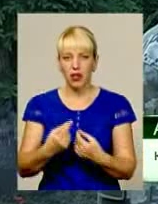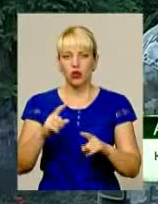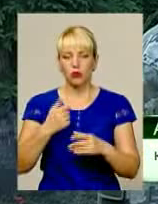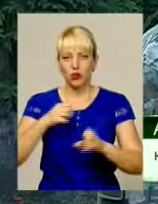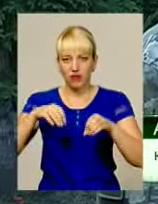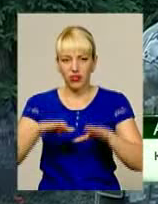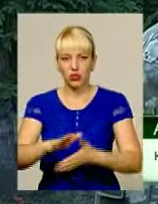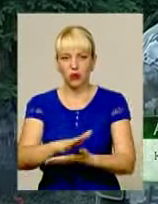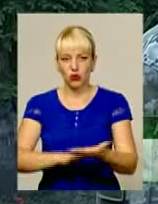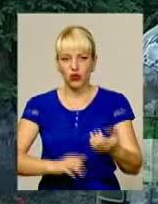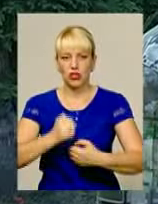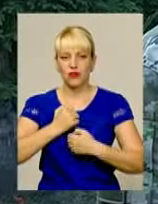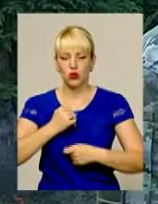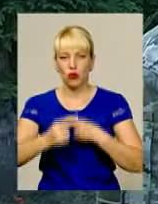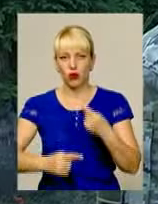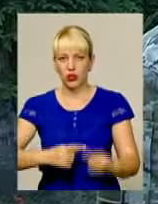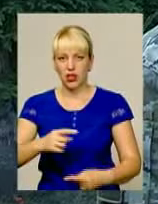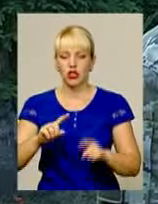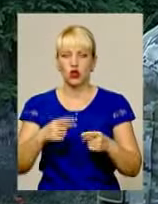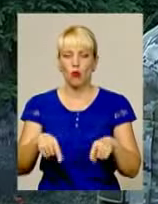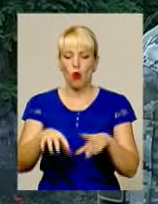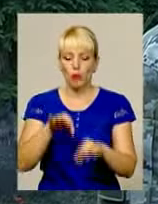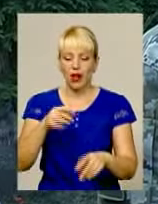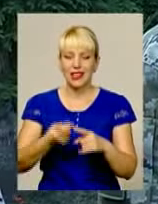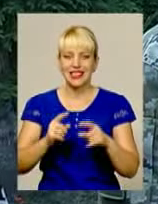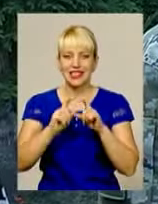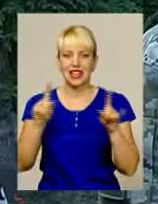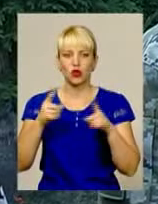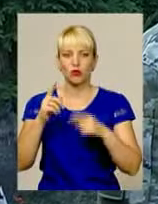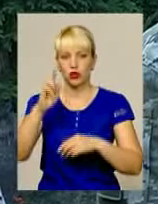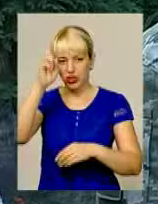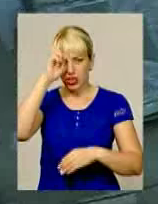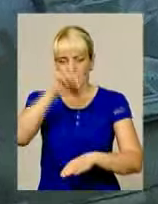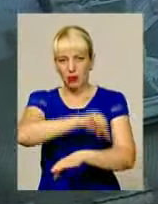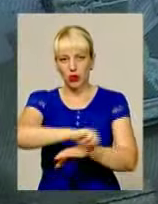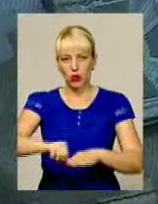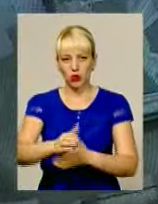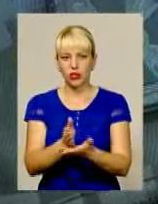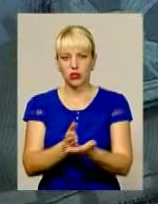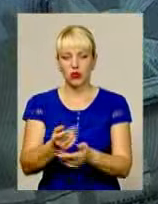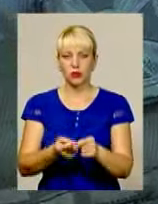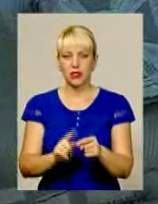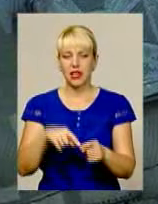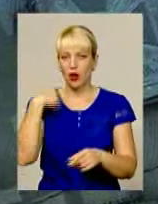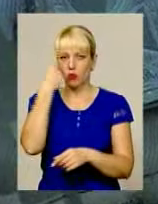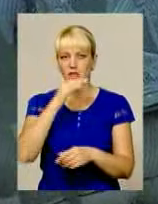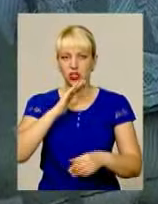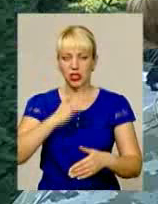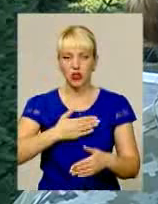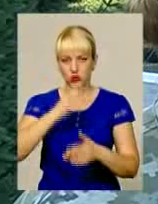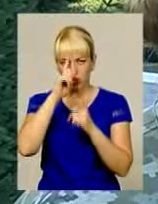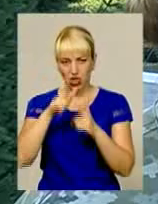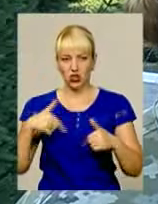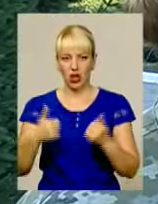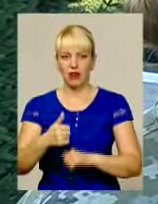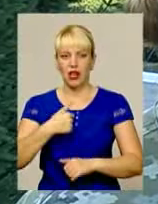військову династію. А чому обрала саме цей заклад? Тому що, на мою думку, державна прикордонна служба – це обличчя нашої держави.